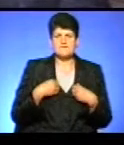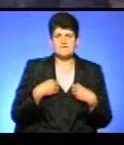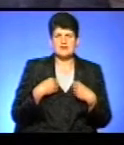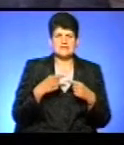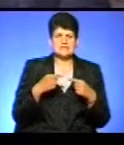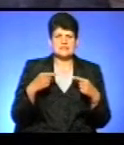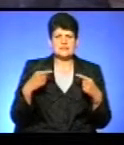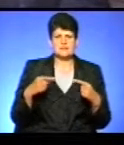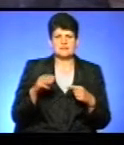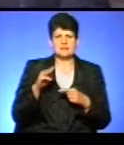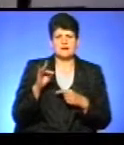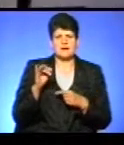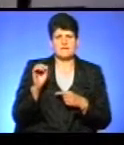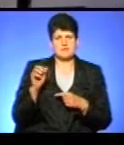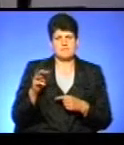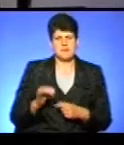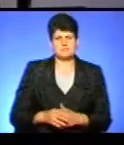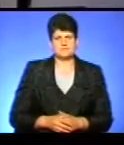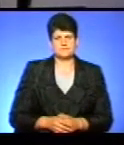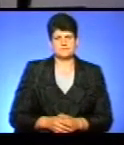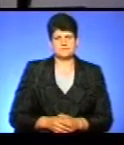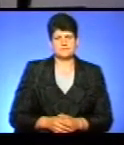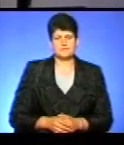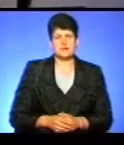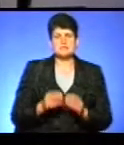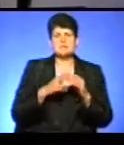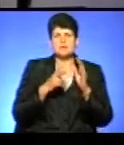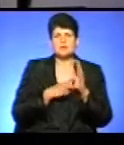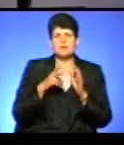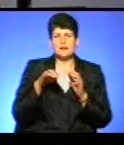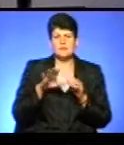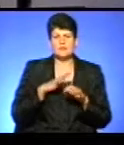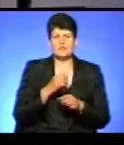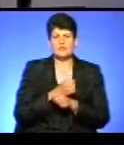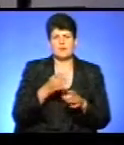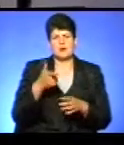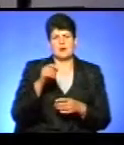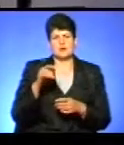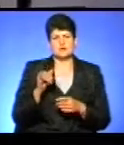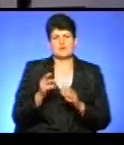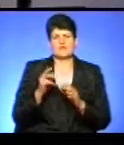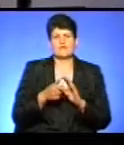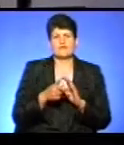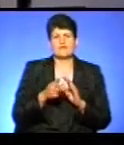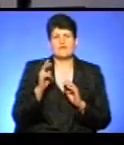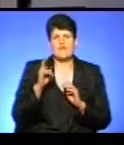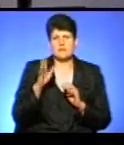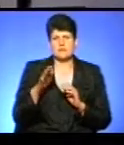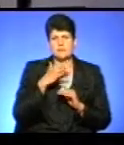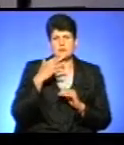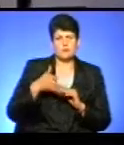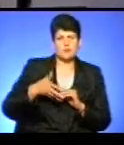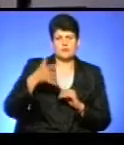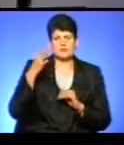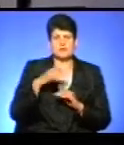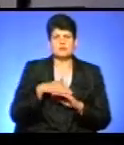різними травами. Зазначу, 17 липня стався вибух газу у квартирі «Багатоповерхівки»